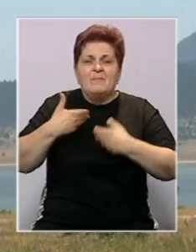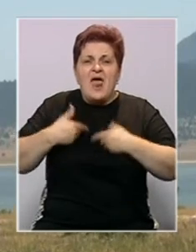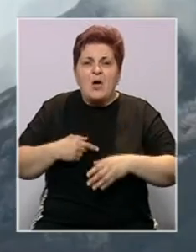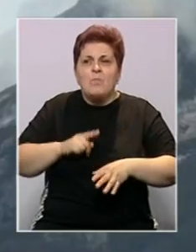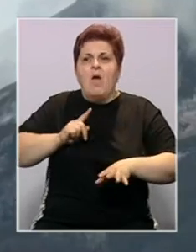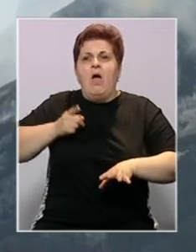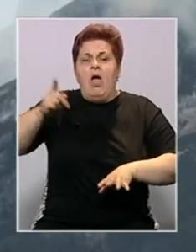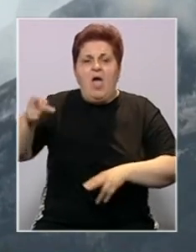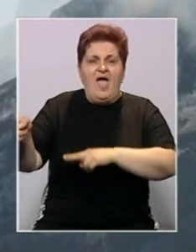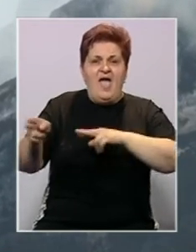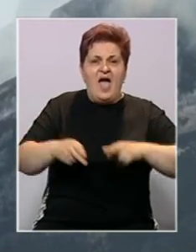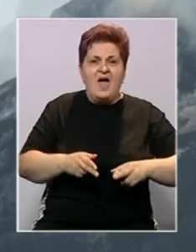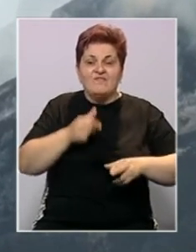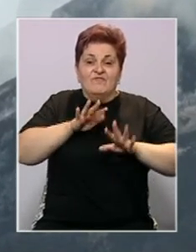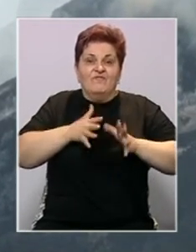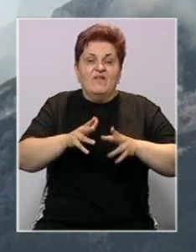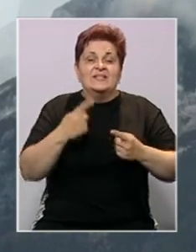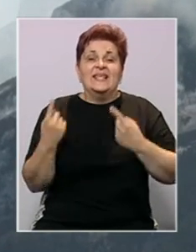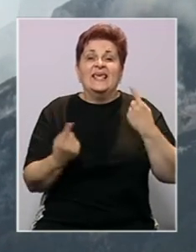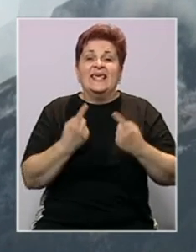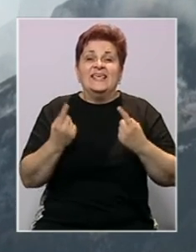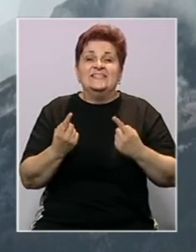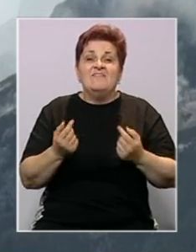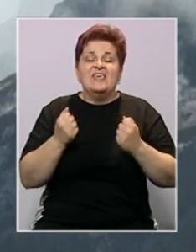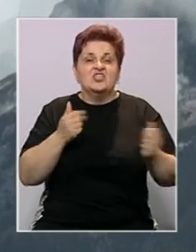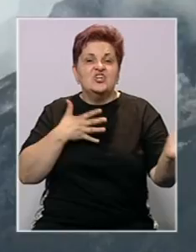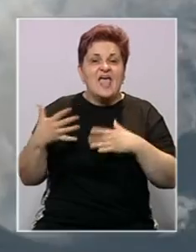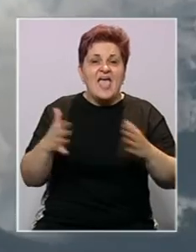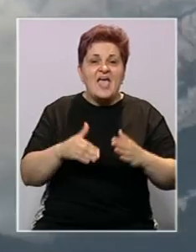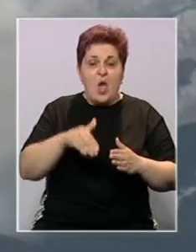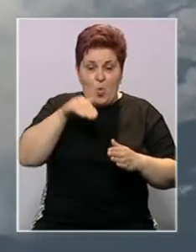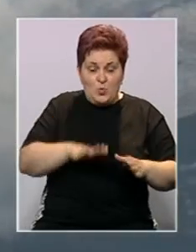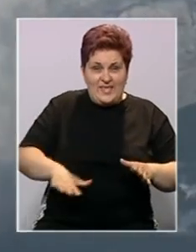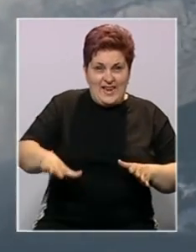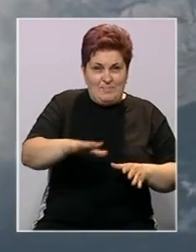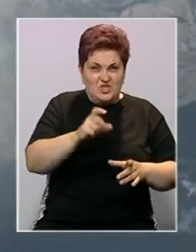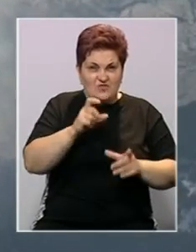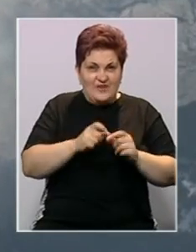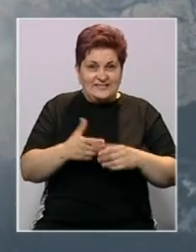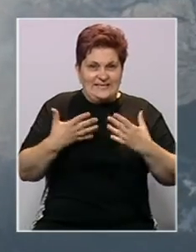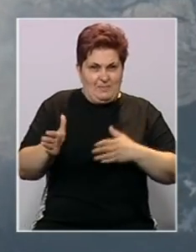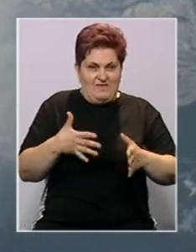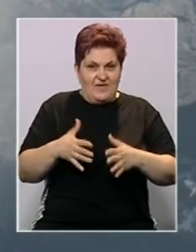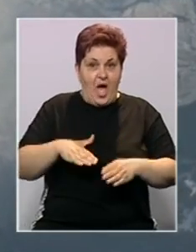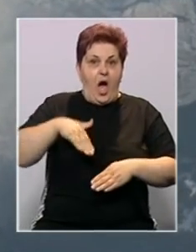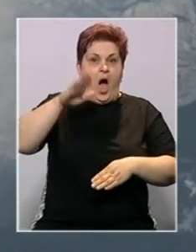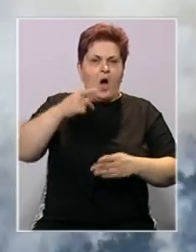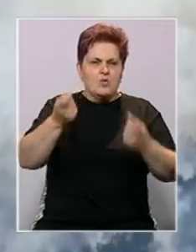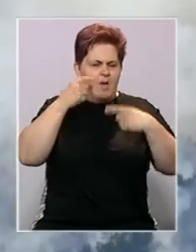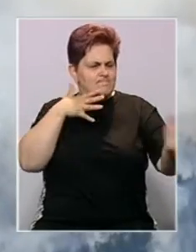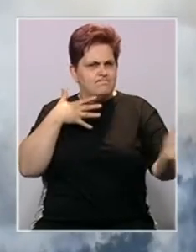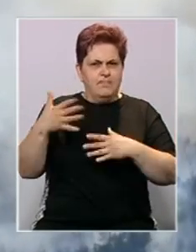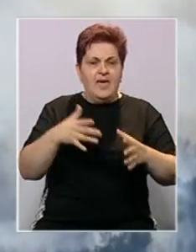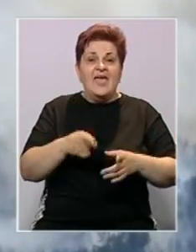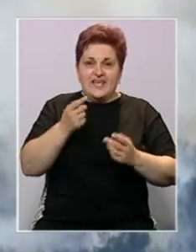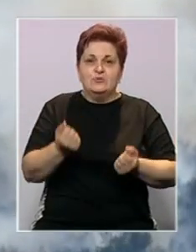ode i vrati sve to. Širenje vatre u velike ovisi od smjere i jačine vjetra. U donjem je dijelovima čvrsnice slabiji, no u gornjem puše jače